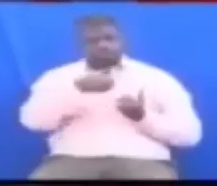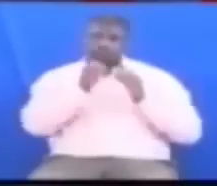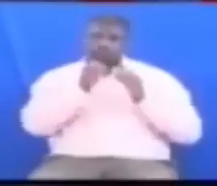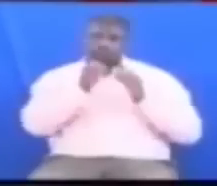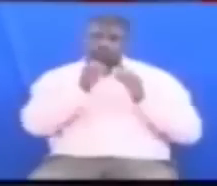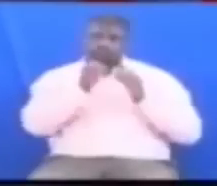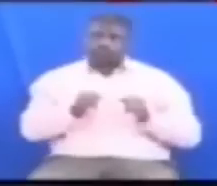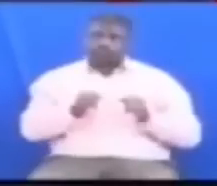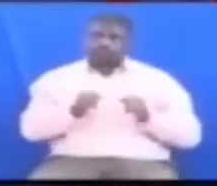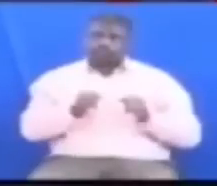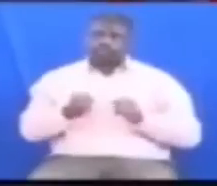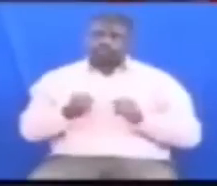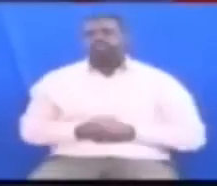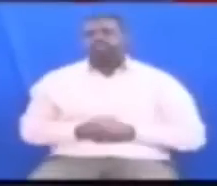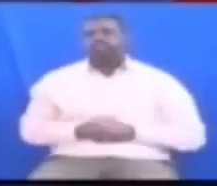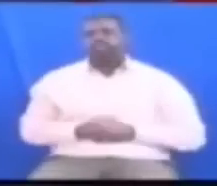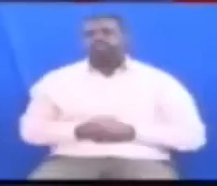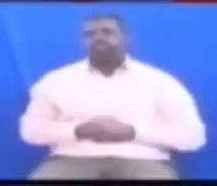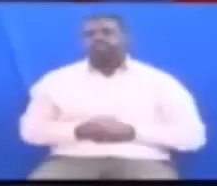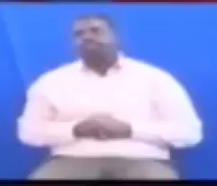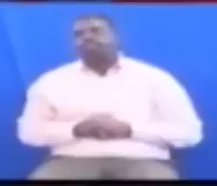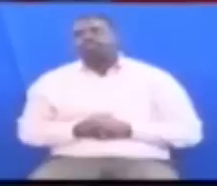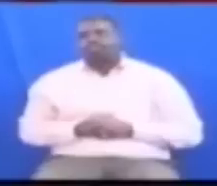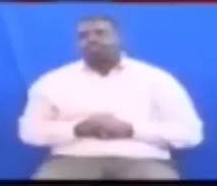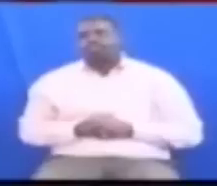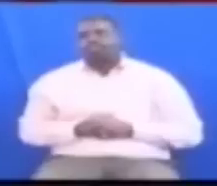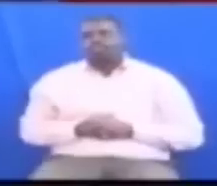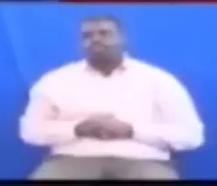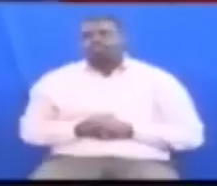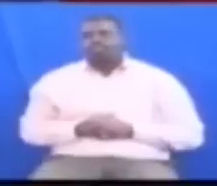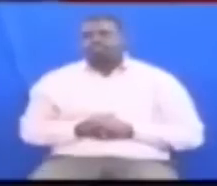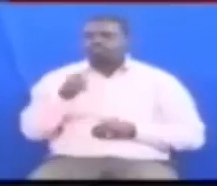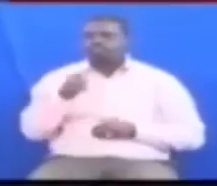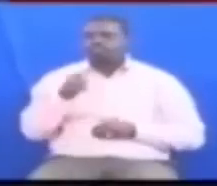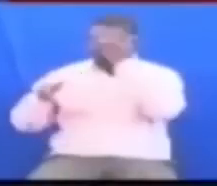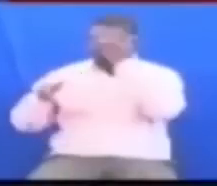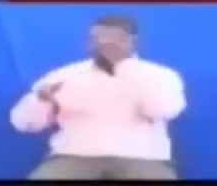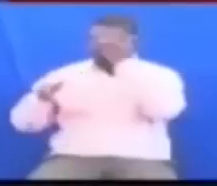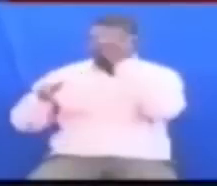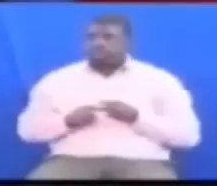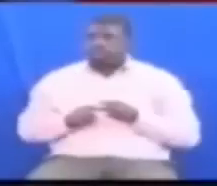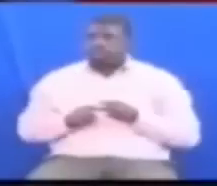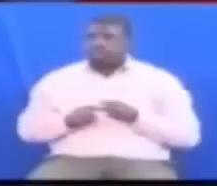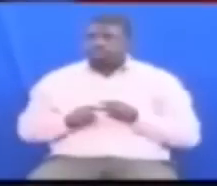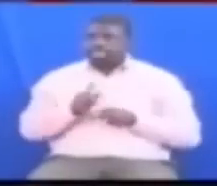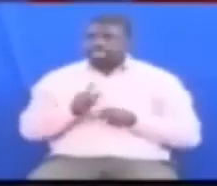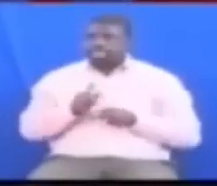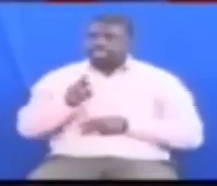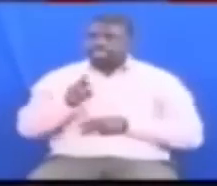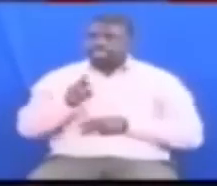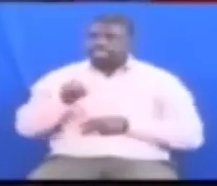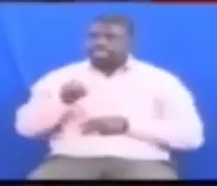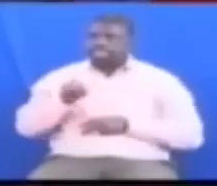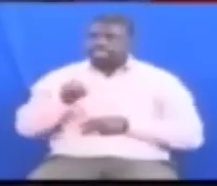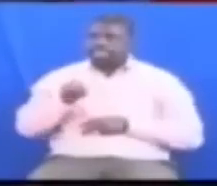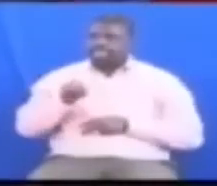kuma neno ambayo alisema mwanafosafa mtuwe Muhammad sallala salama mwaka Kadne ya sita lizungumza mwenye